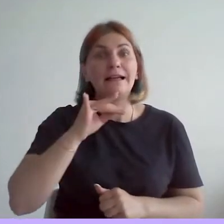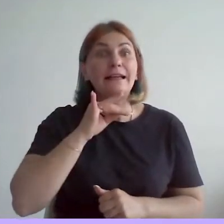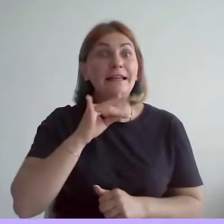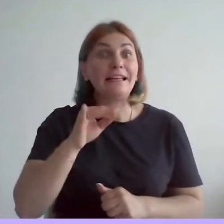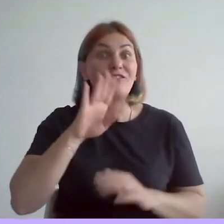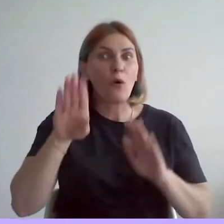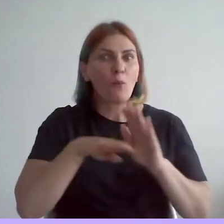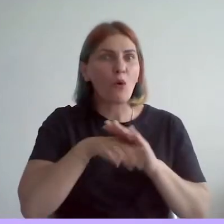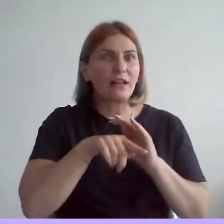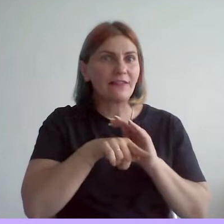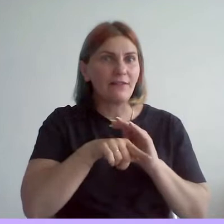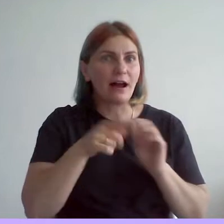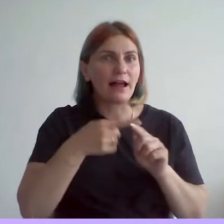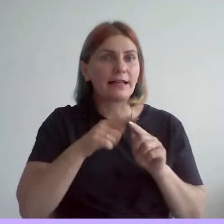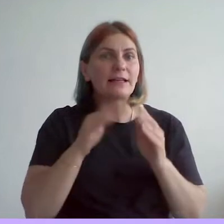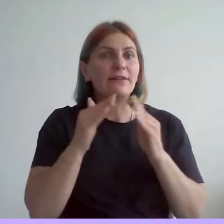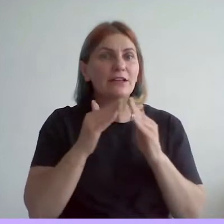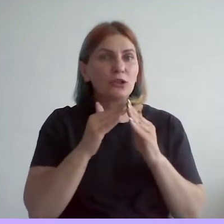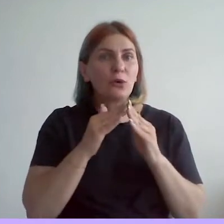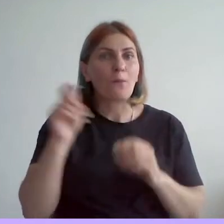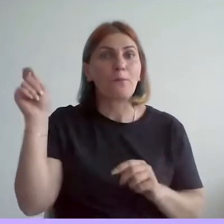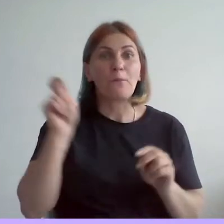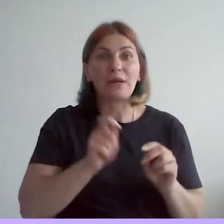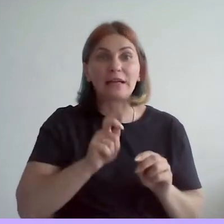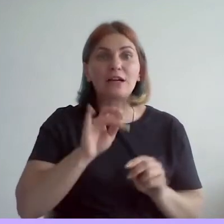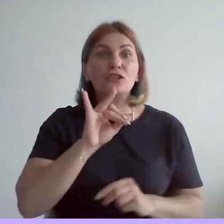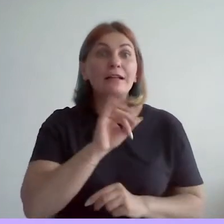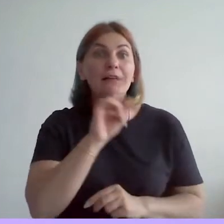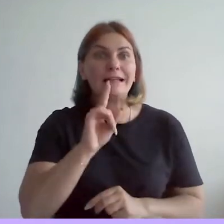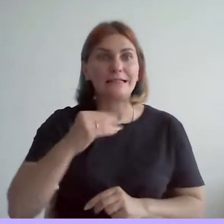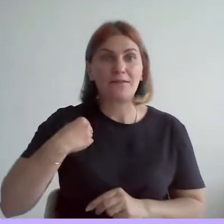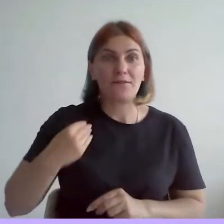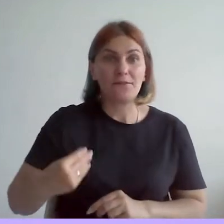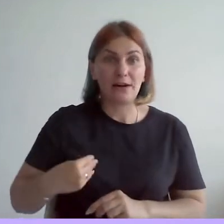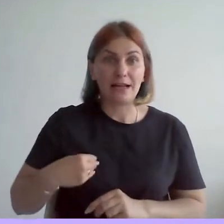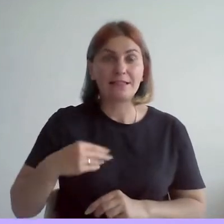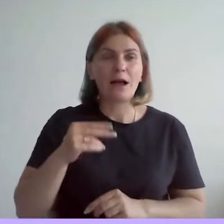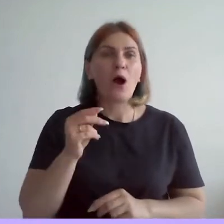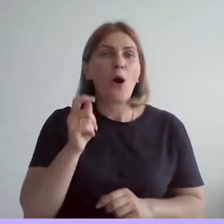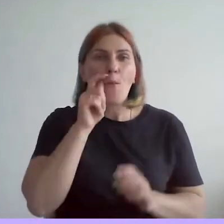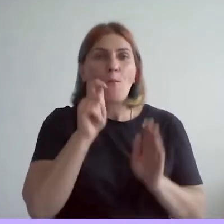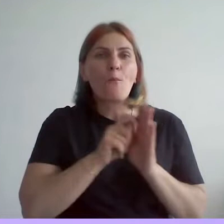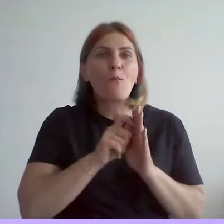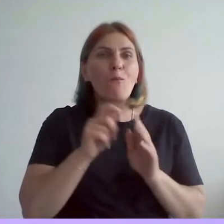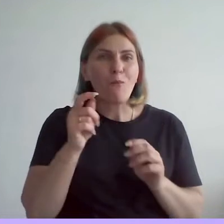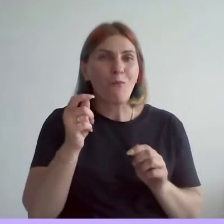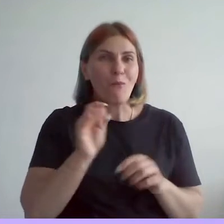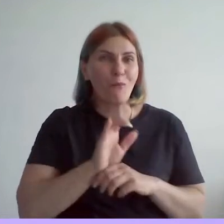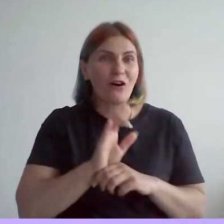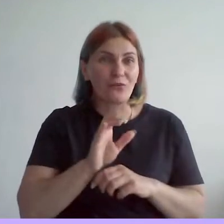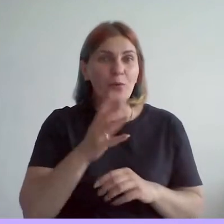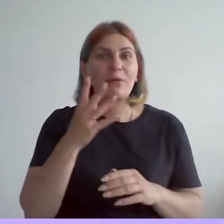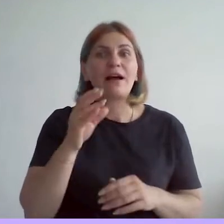подвале этого дома приезжий из Франции парфюмер Адольф Сио со своей